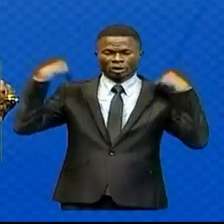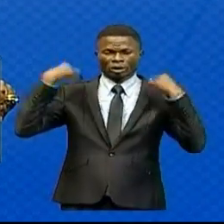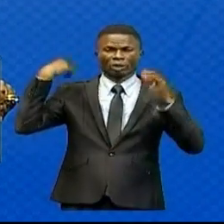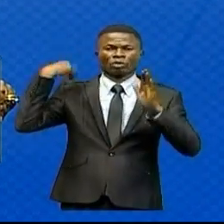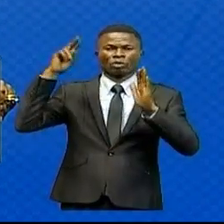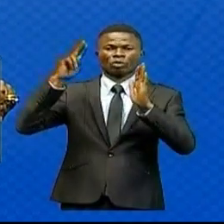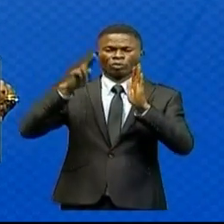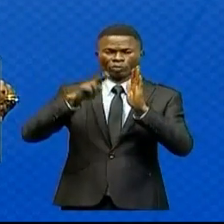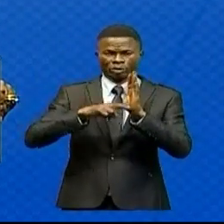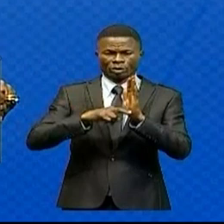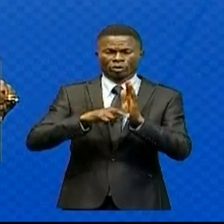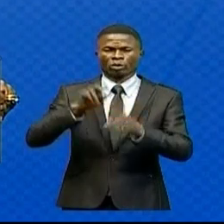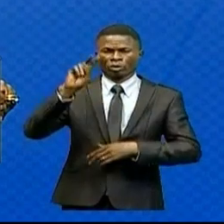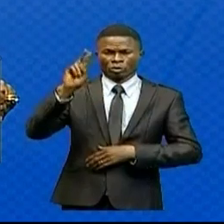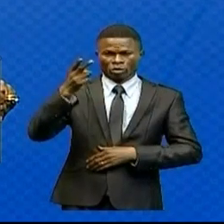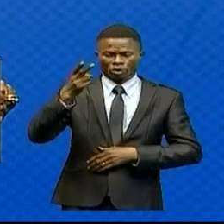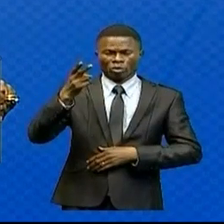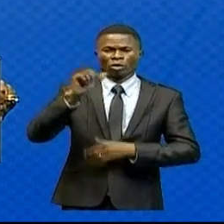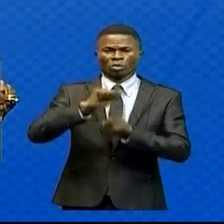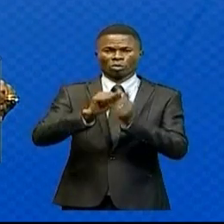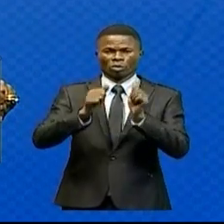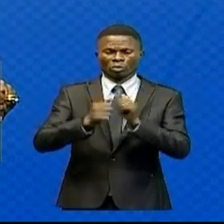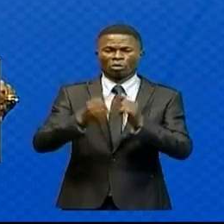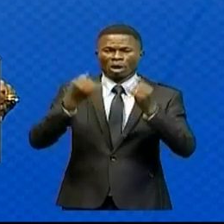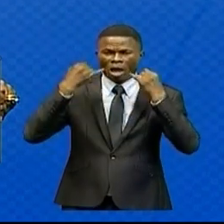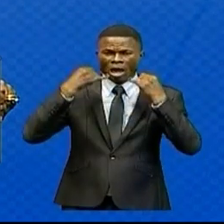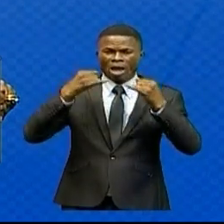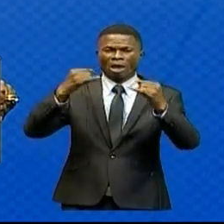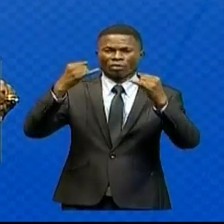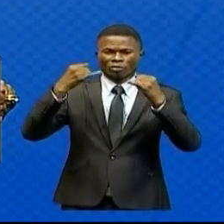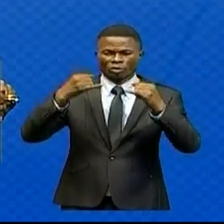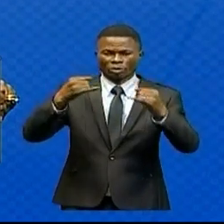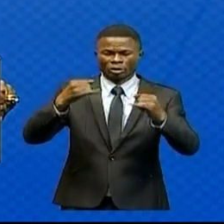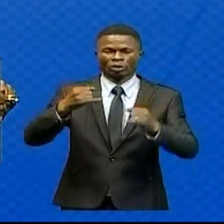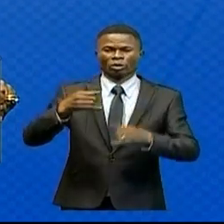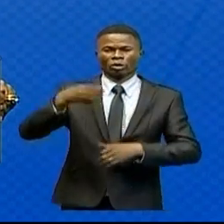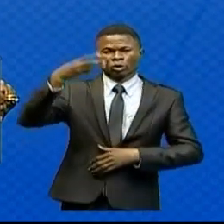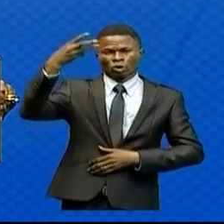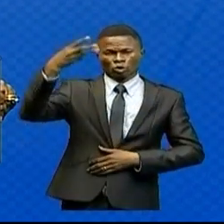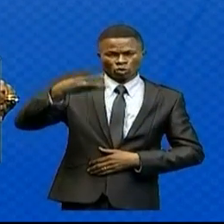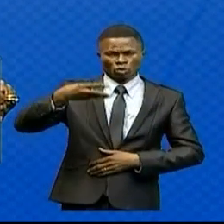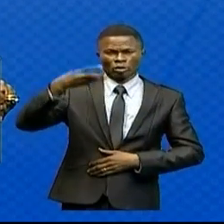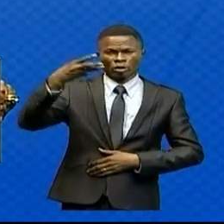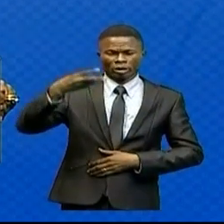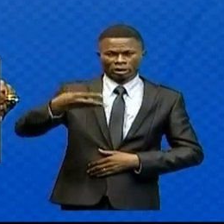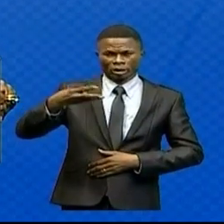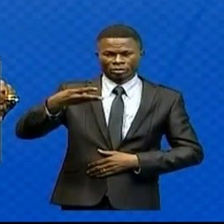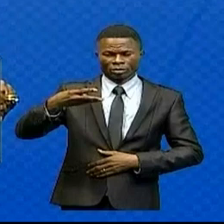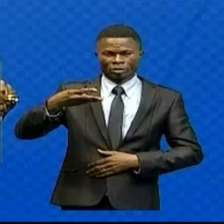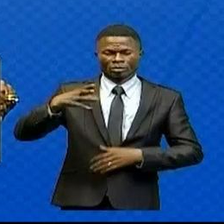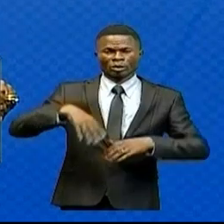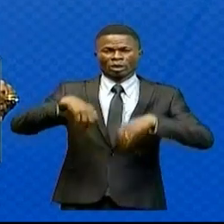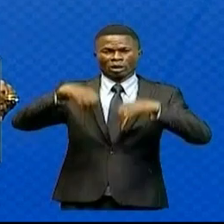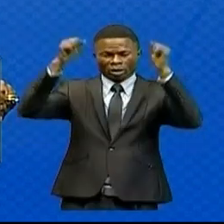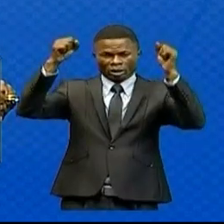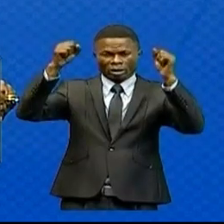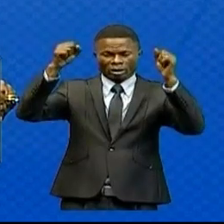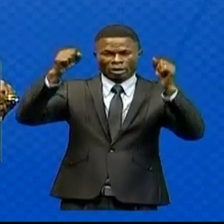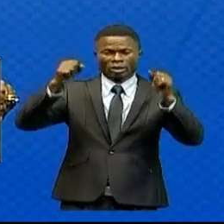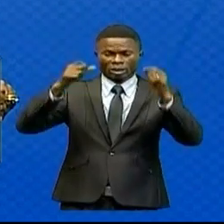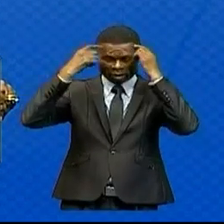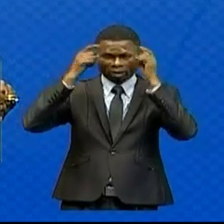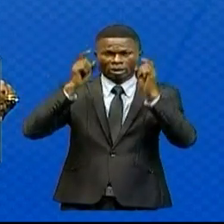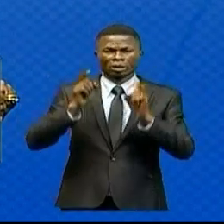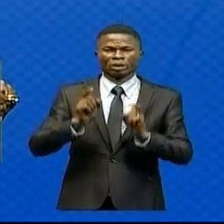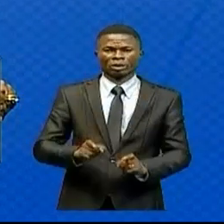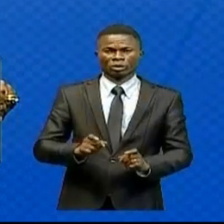et président en exercice de l'Union africaine. Accompagné de la distinguée Première-Dame Denise Nakero Tchisekedi, l'échelle de'État congolais est arrivée ce